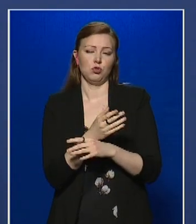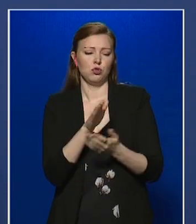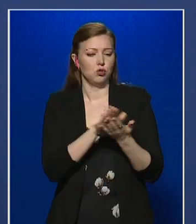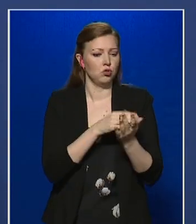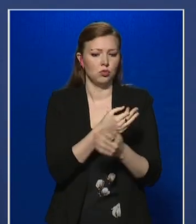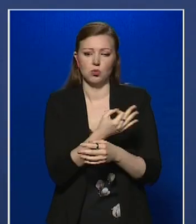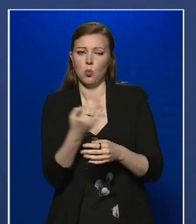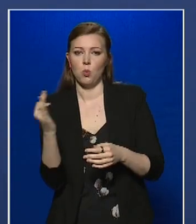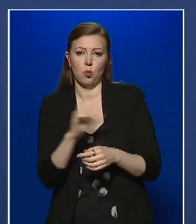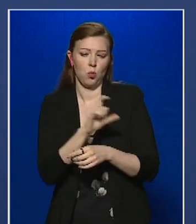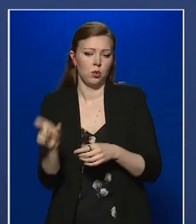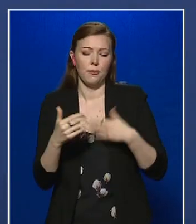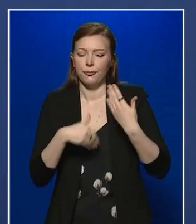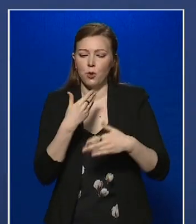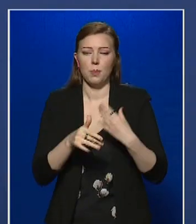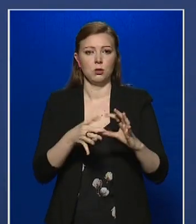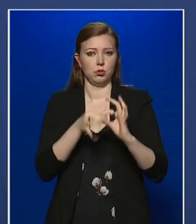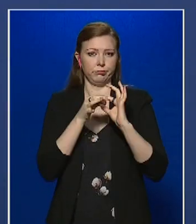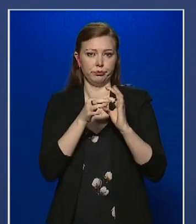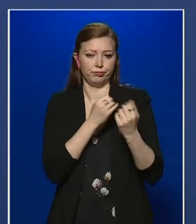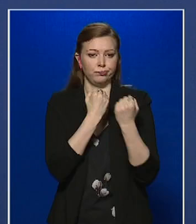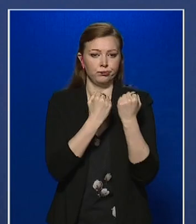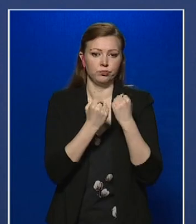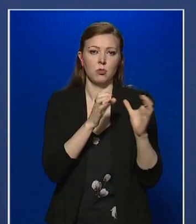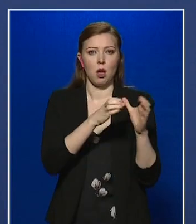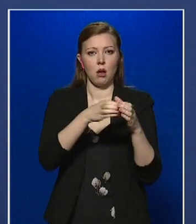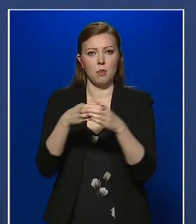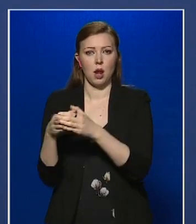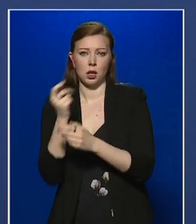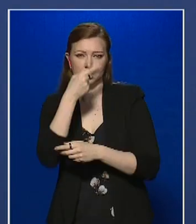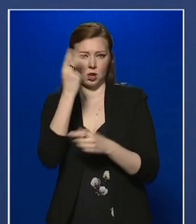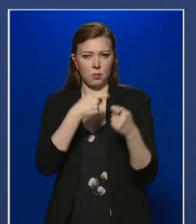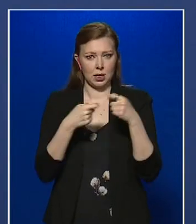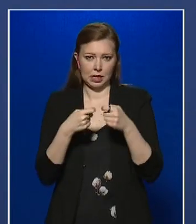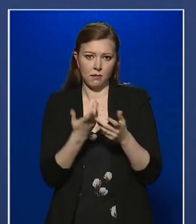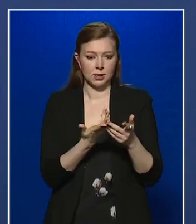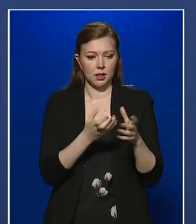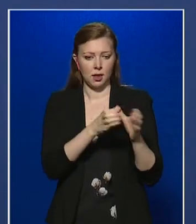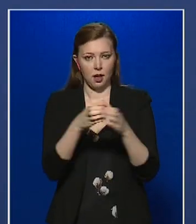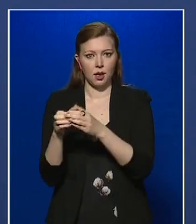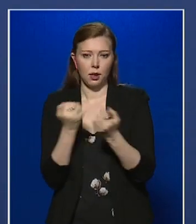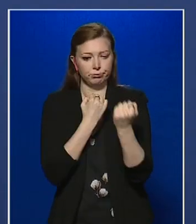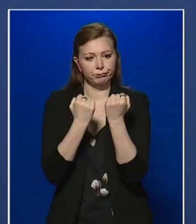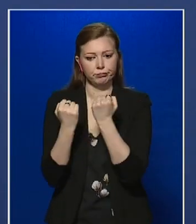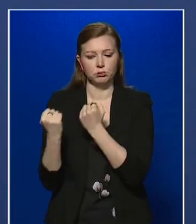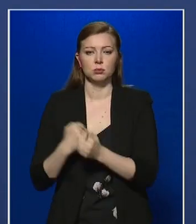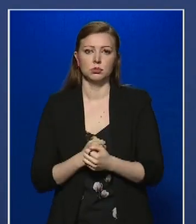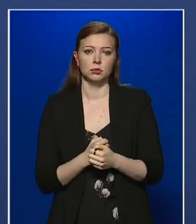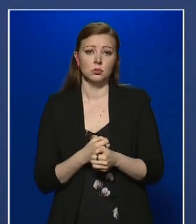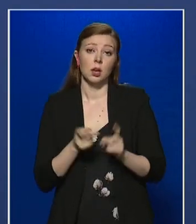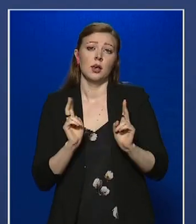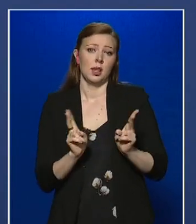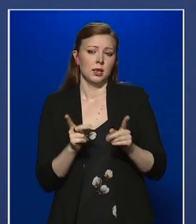óta folyamatosan kapcsolatban vagyunk a kamarákkal és a szakmai szervezetekkel. Ahogyan lehetett,